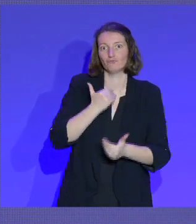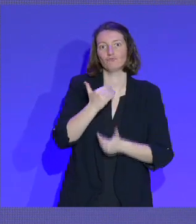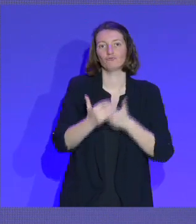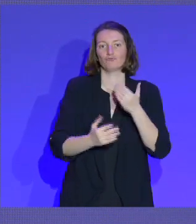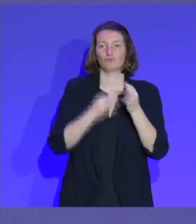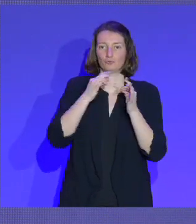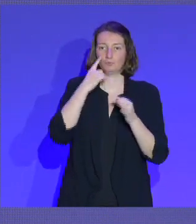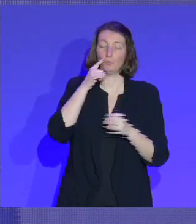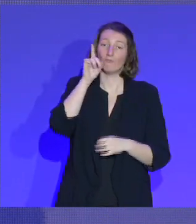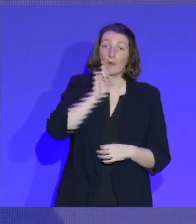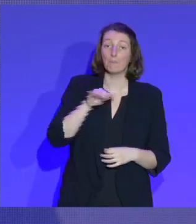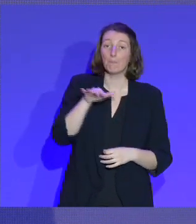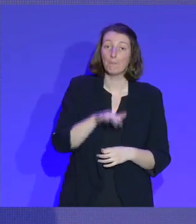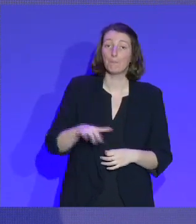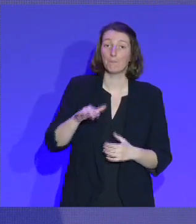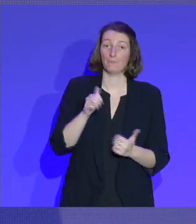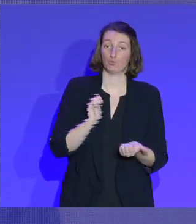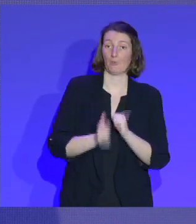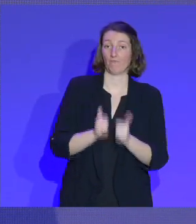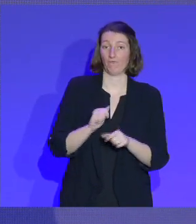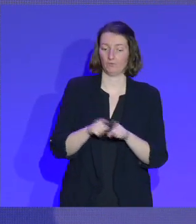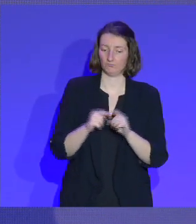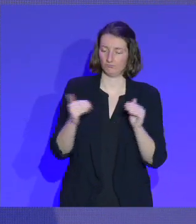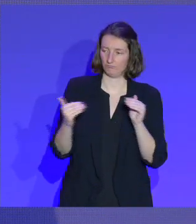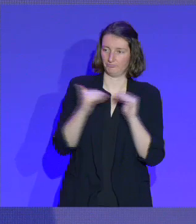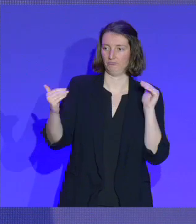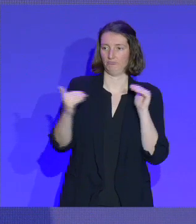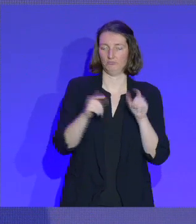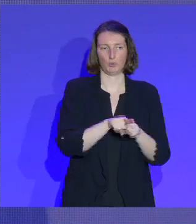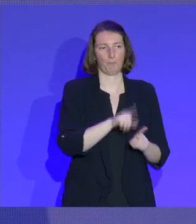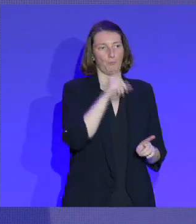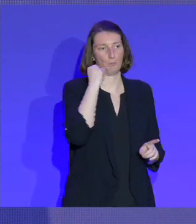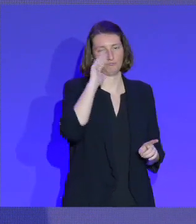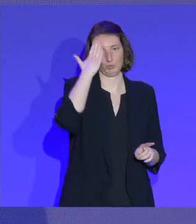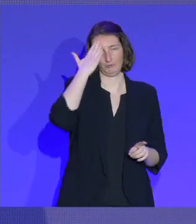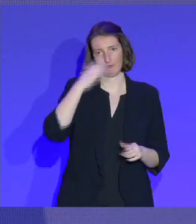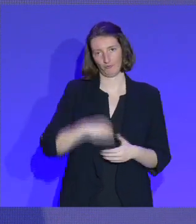les sportives soient autant, aussi reconnues que les sportifs.